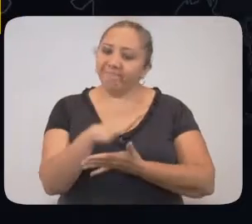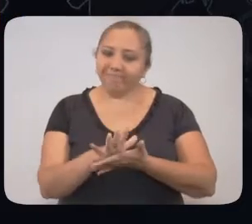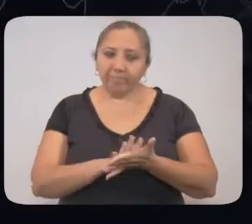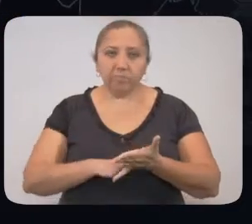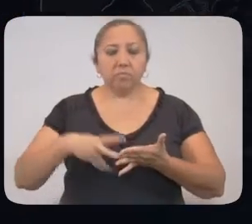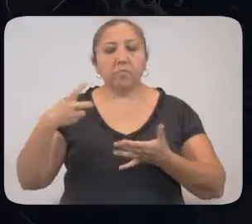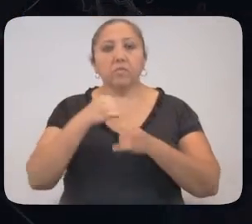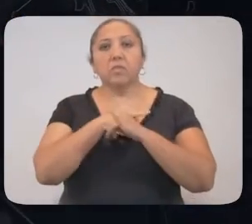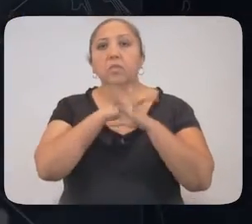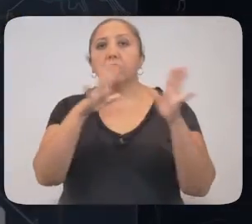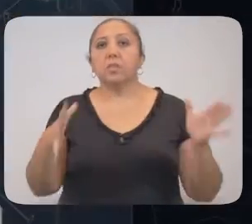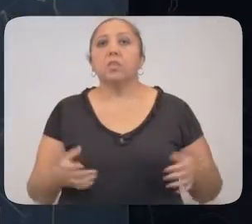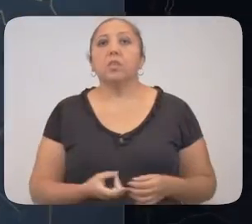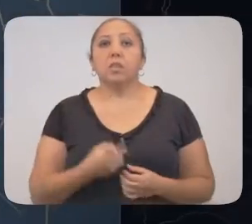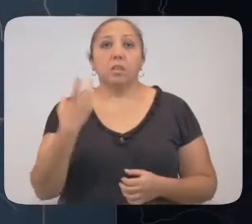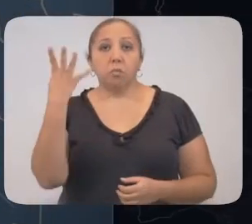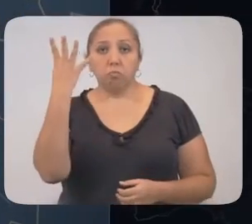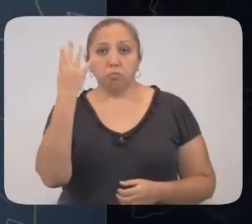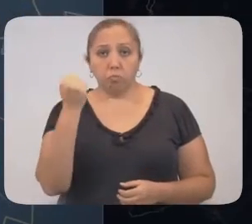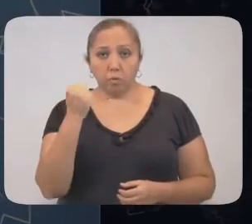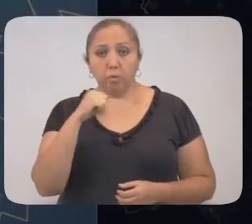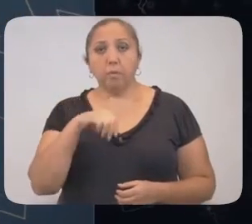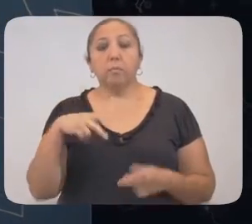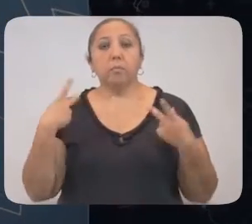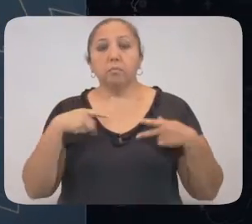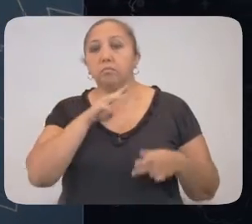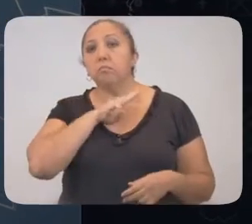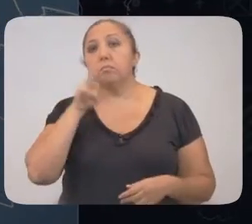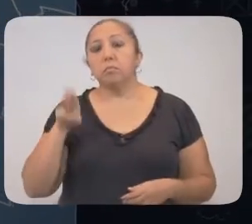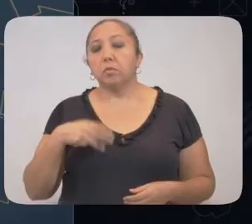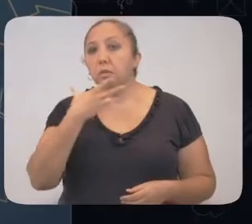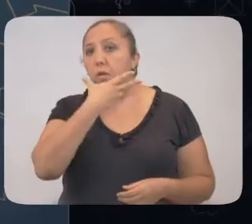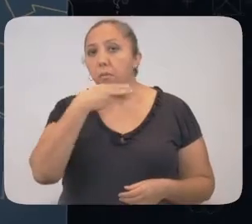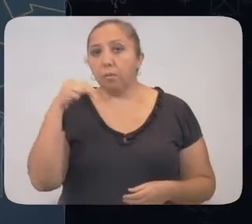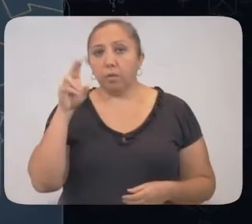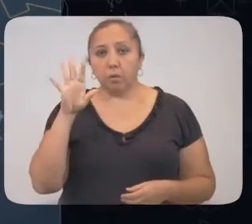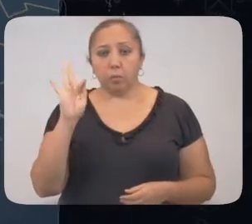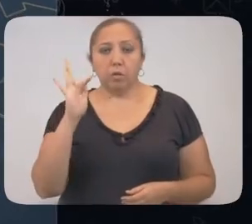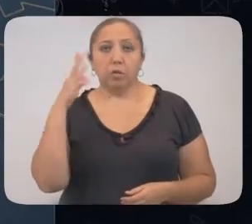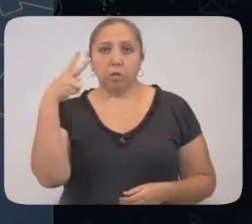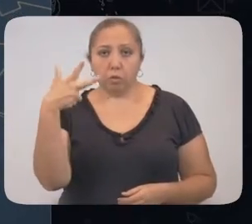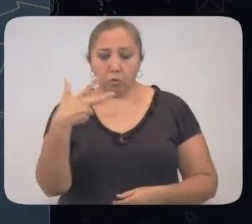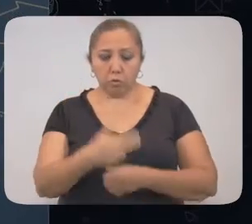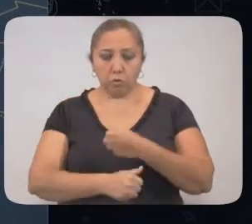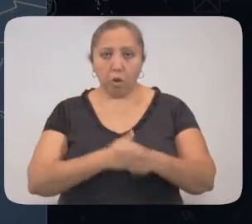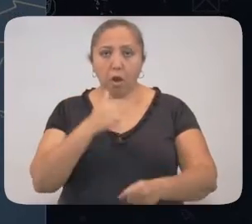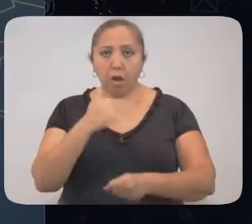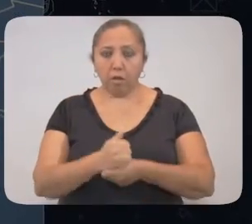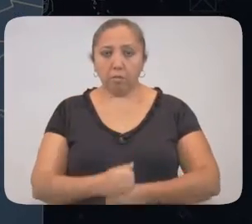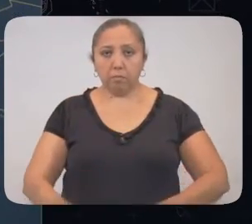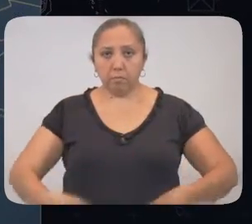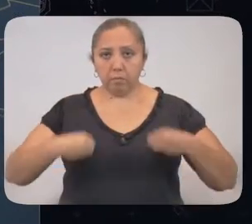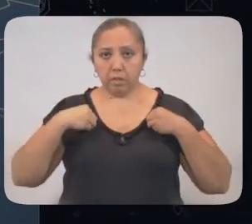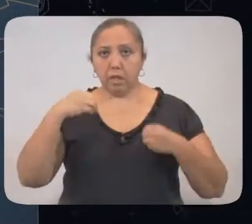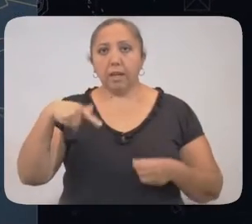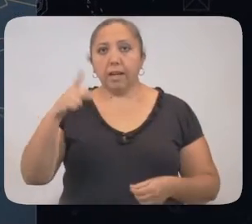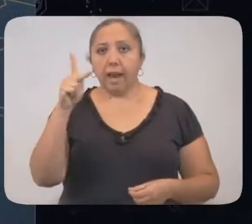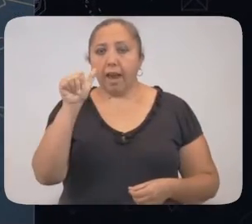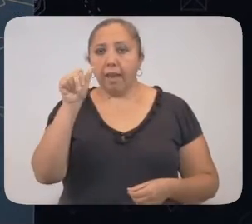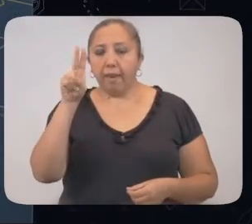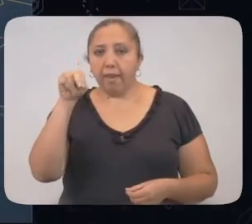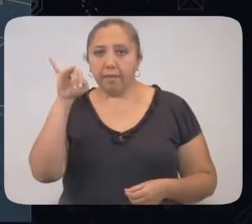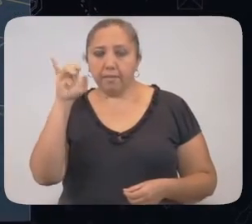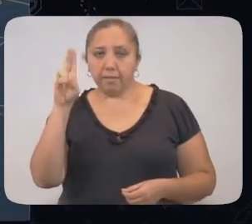uchajal, anchajan di talamiltu presion. Talamiltu winkilil, telu yolintikubabaku kohanta, bexan kohanil tu pulmones.